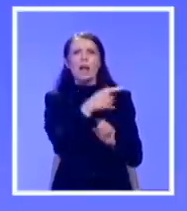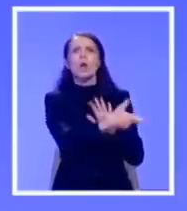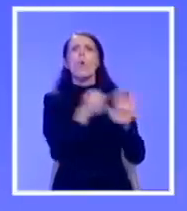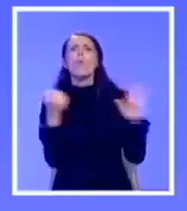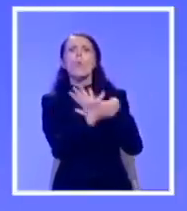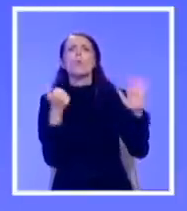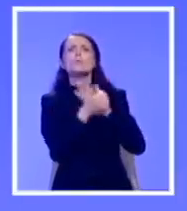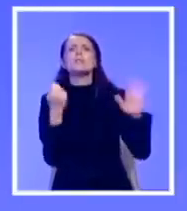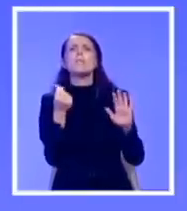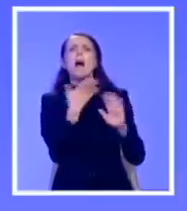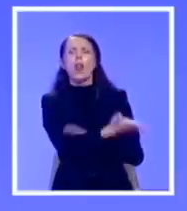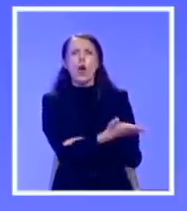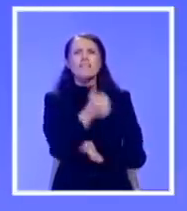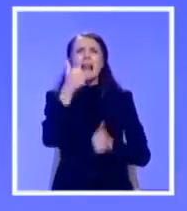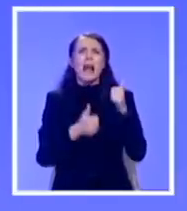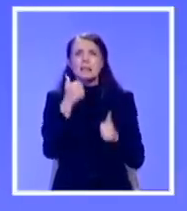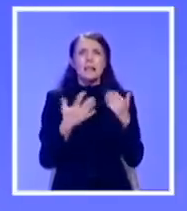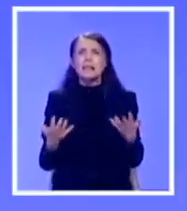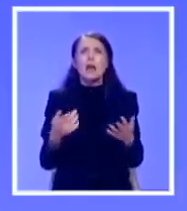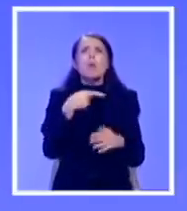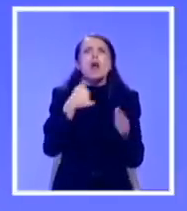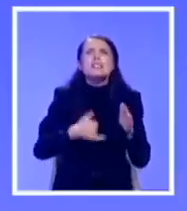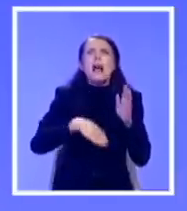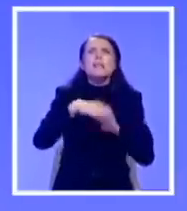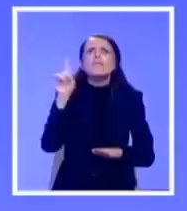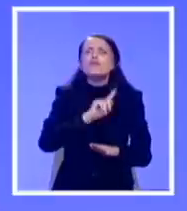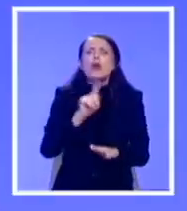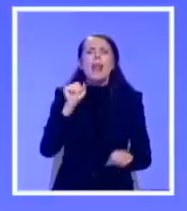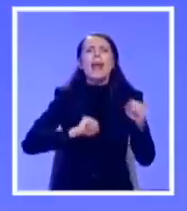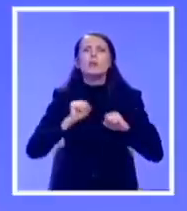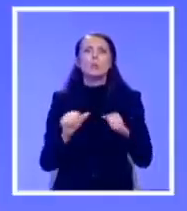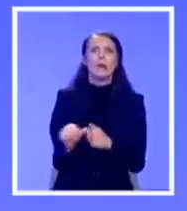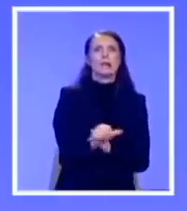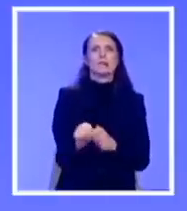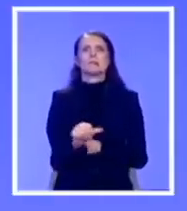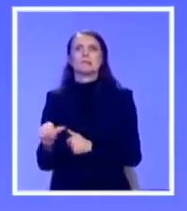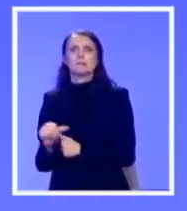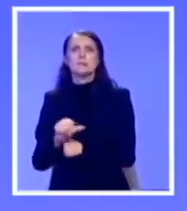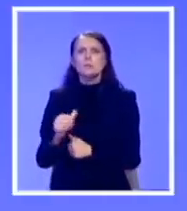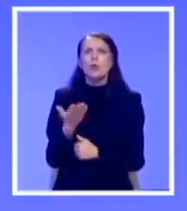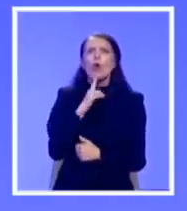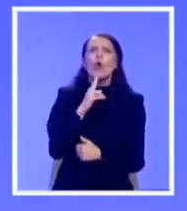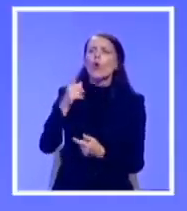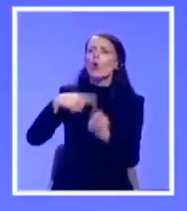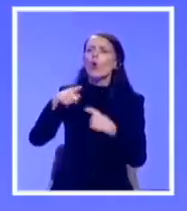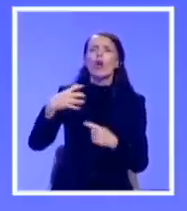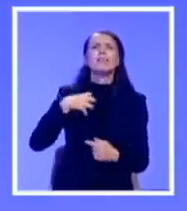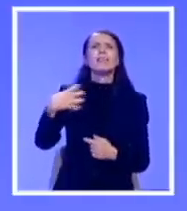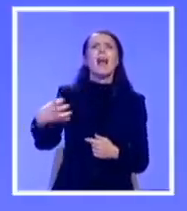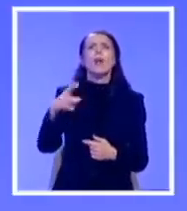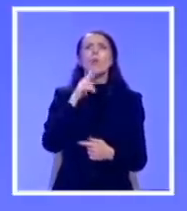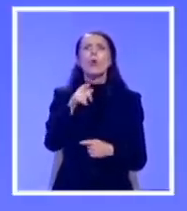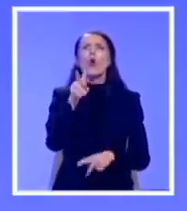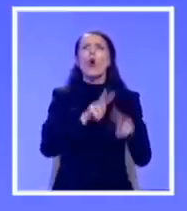za ove firme. Čak se više ne trude da sakriju tragove svojih tajkuna koji kontroliši sve poslovne finanske tokove